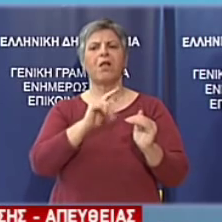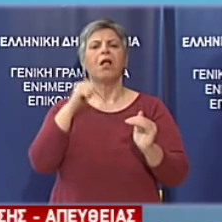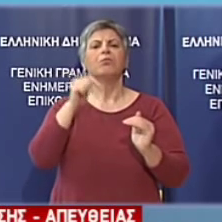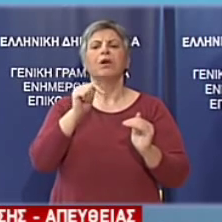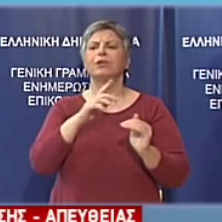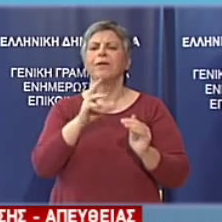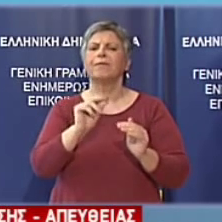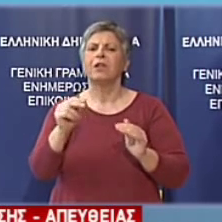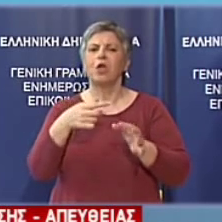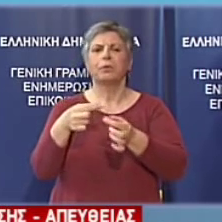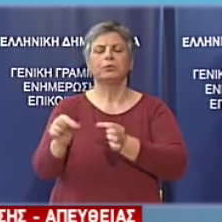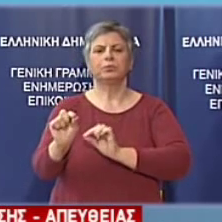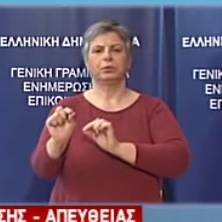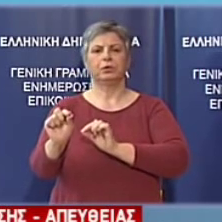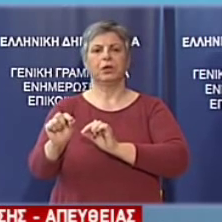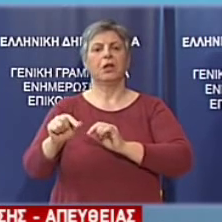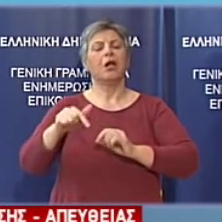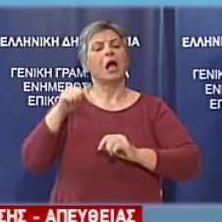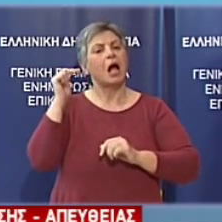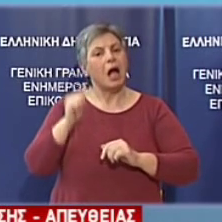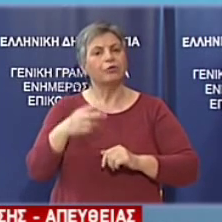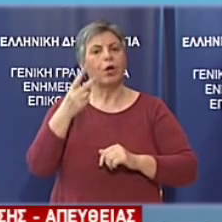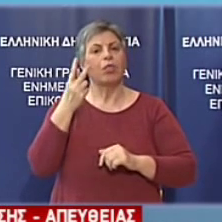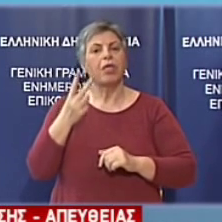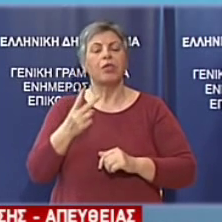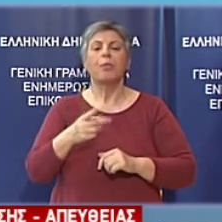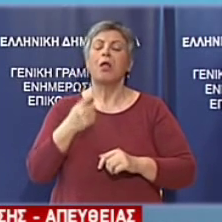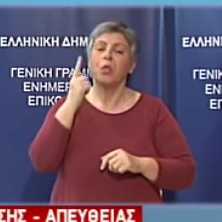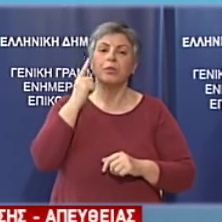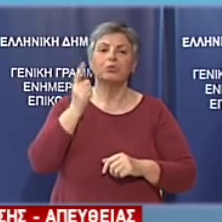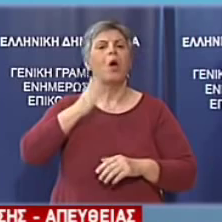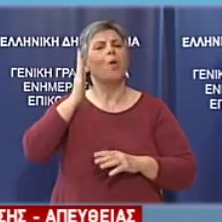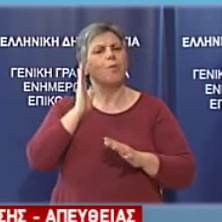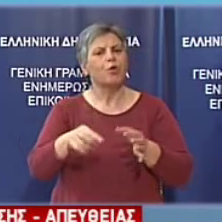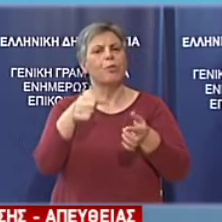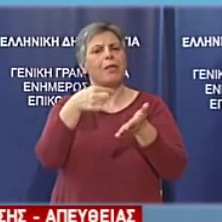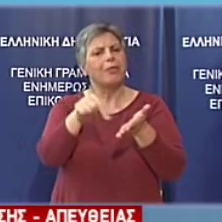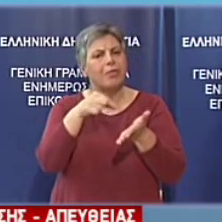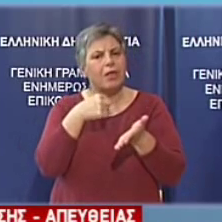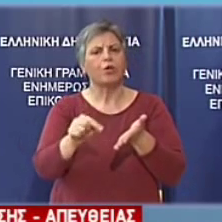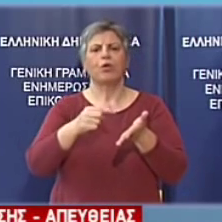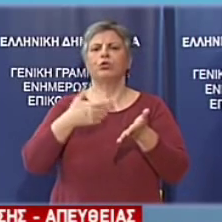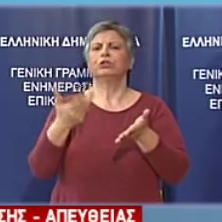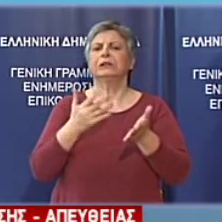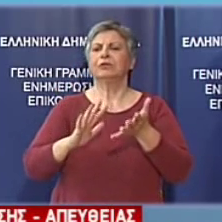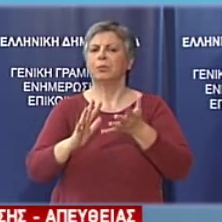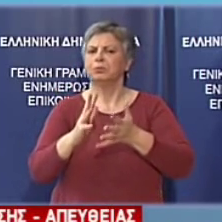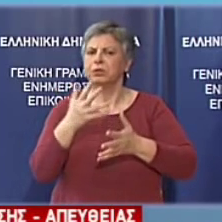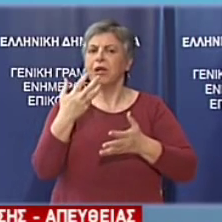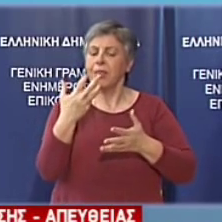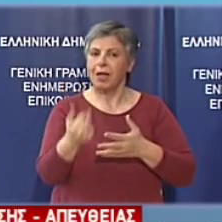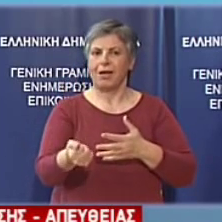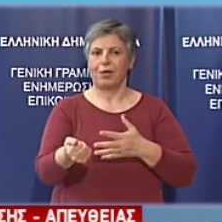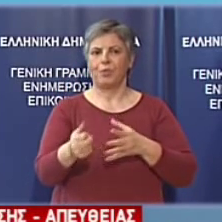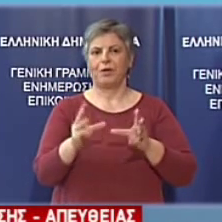εκτόνωσης καθώς υπάρχουν σοβαρά περιθώρια για διορθωτικές ή βελτιωτικές κινήσεις. Θεωρούμε ότι